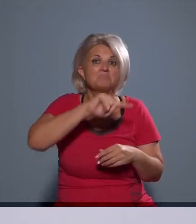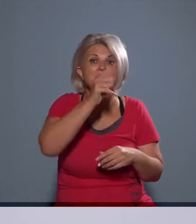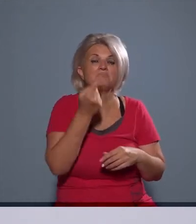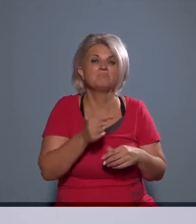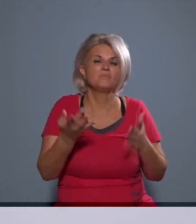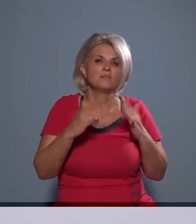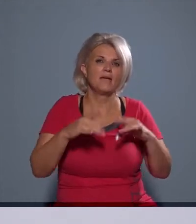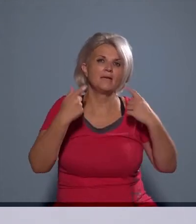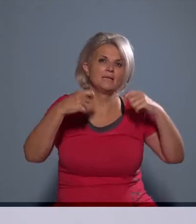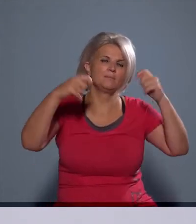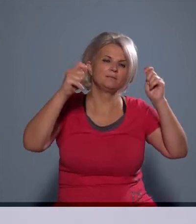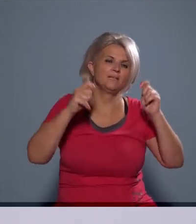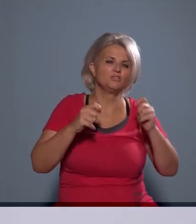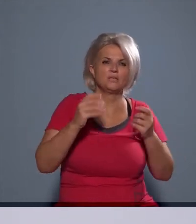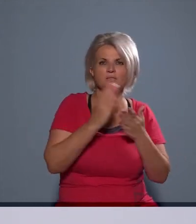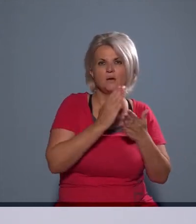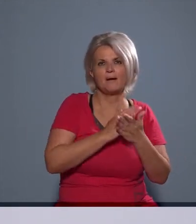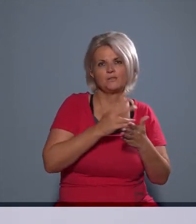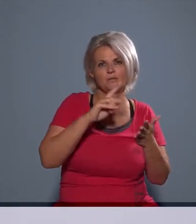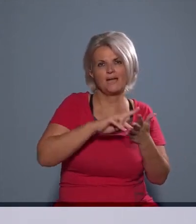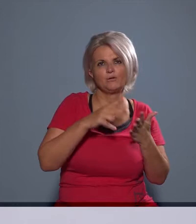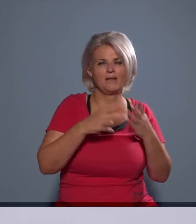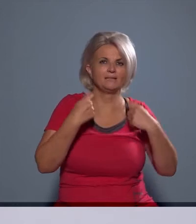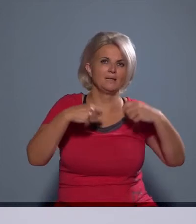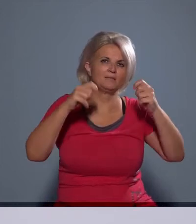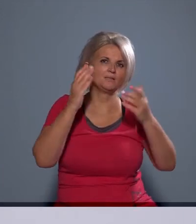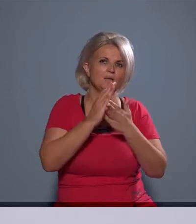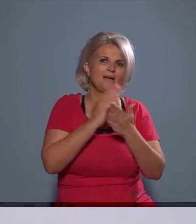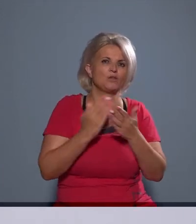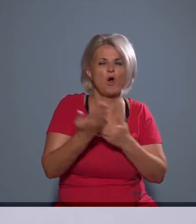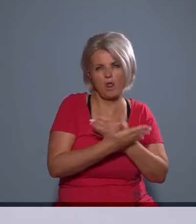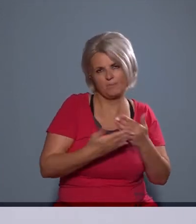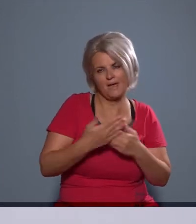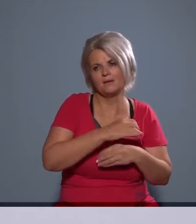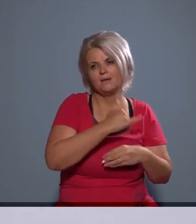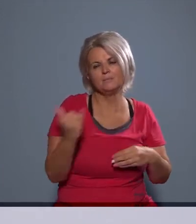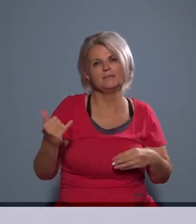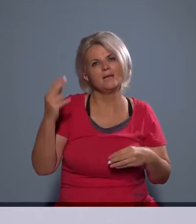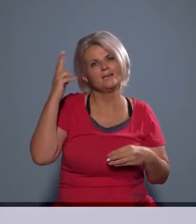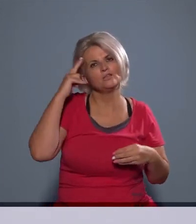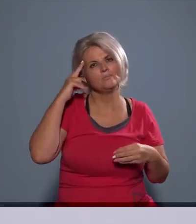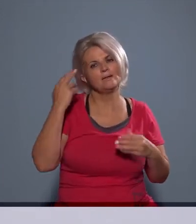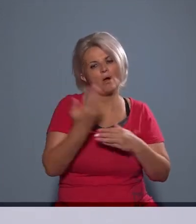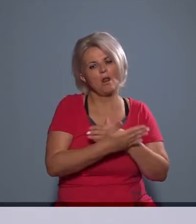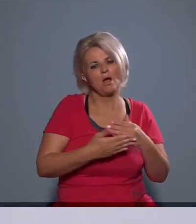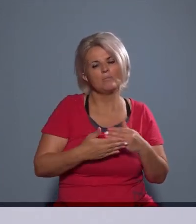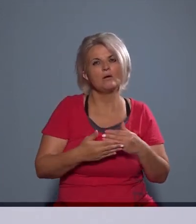a helyi építési szabályzatok, a kerületi építési szabályzatok adják meg ezeknek az alapjait, tehát mindenki ismeri